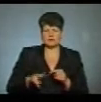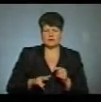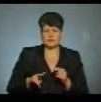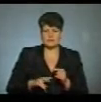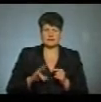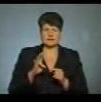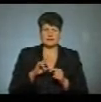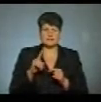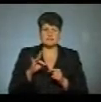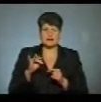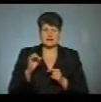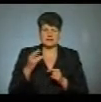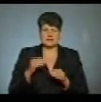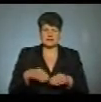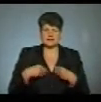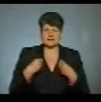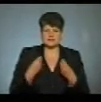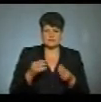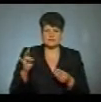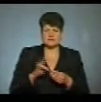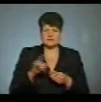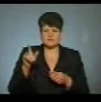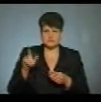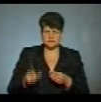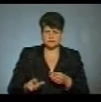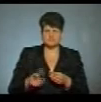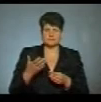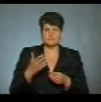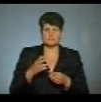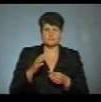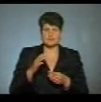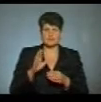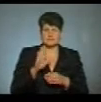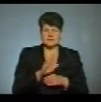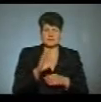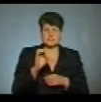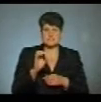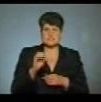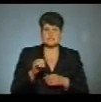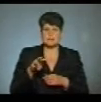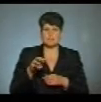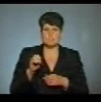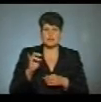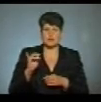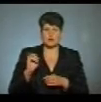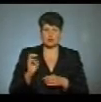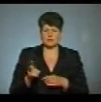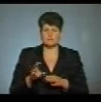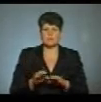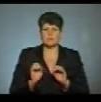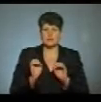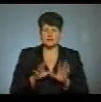центру Надії Заріцькій вручив архієпископ і митрополит Тернопільськозборівський Василій Семенюк. Передача